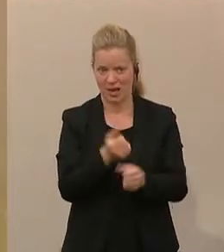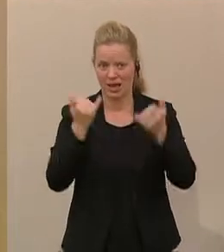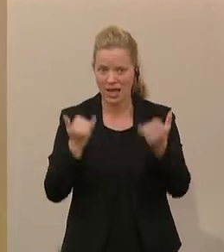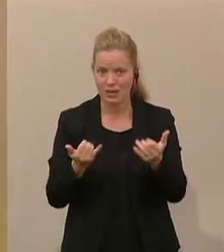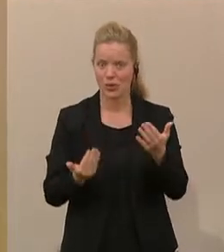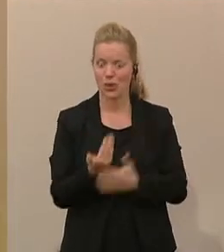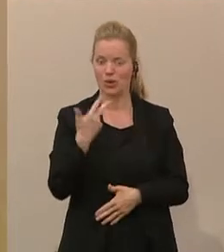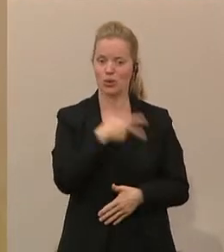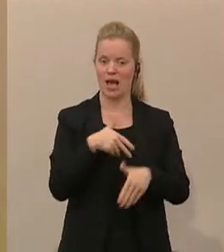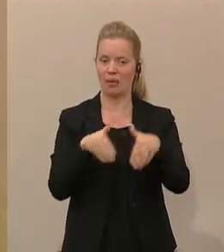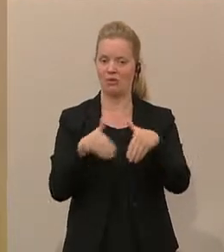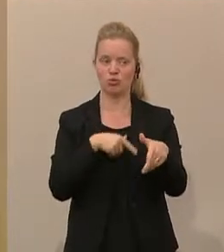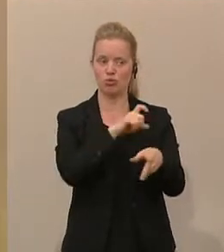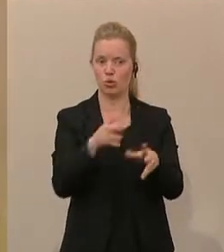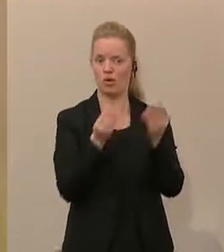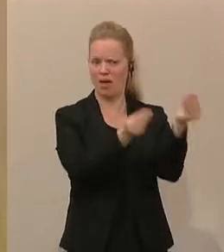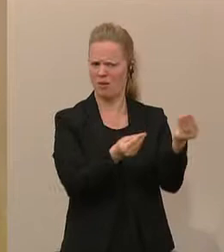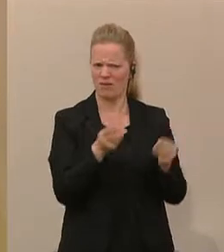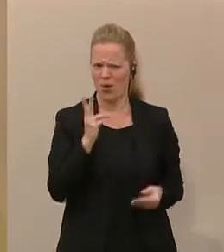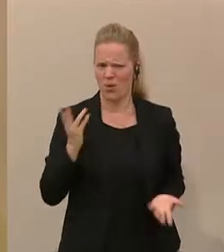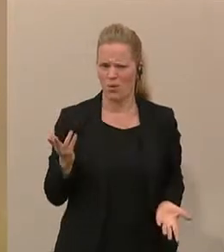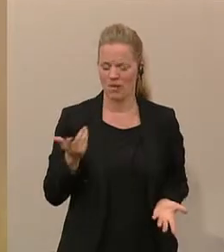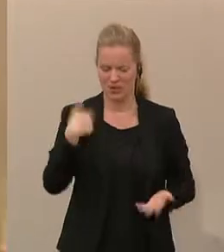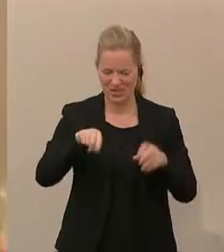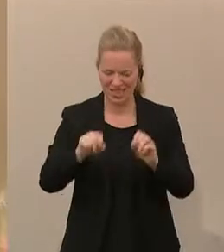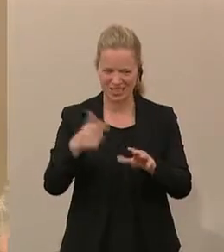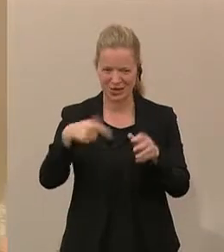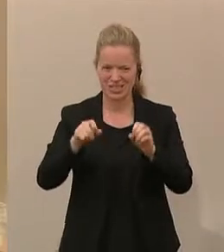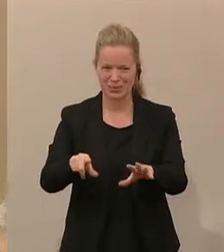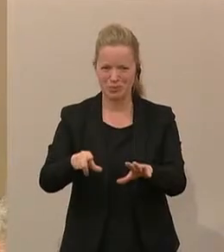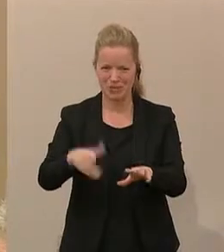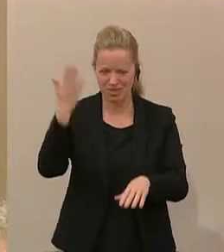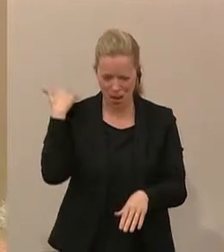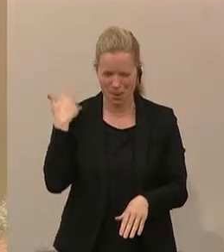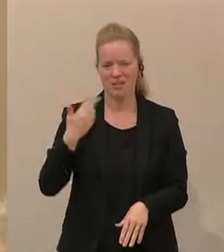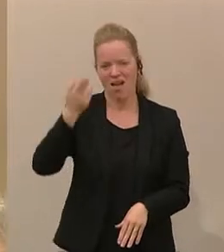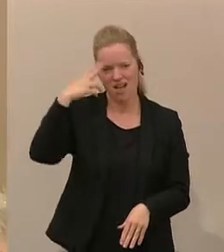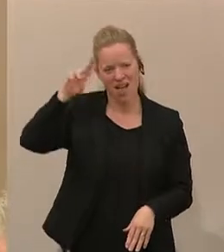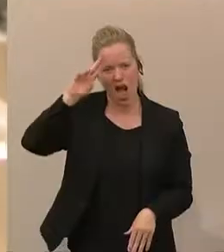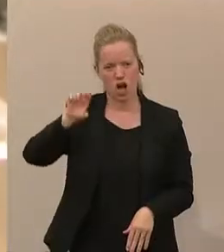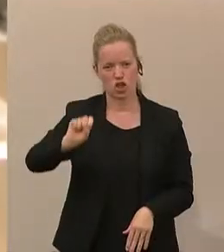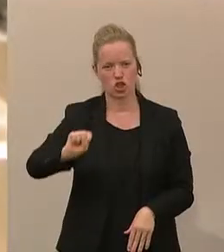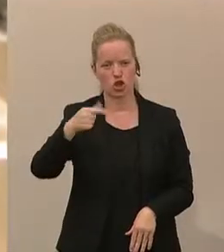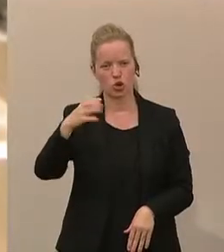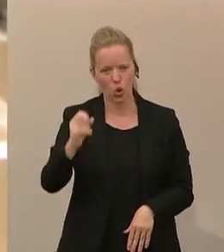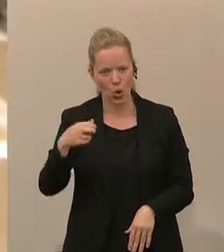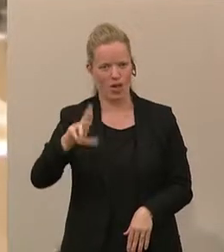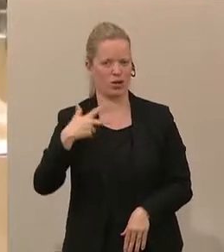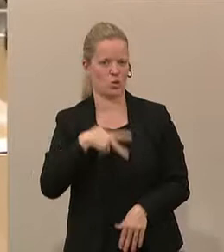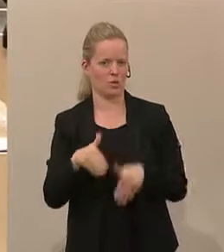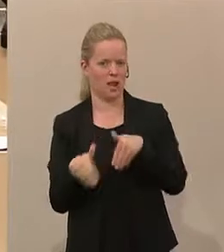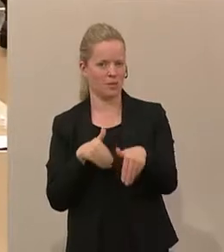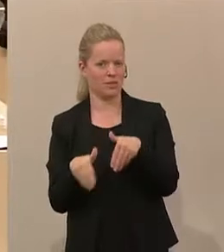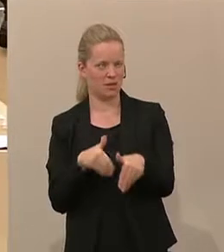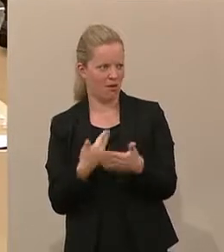Sozialministerin umhängen. Bitte schön, 2016 und 2017 war der Herr Stöger der Sozialminister. Und